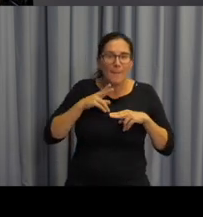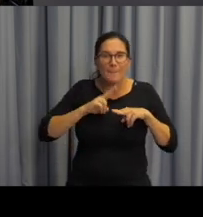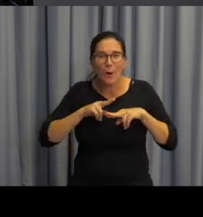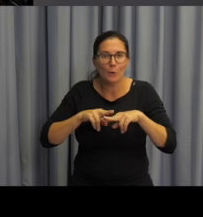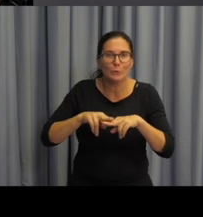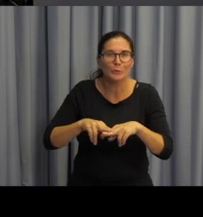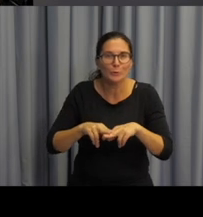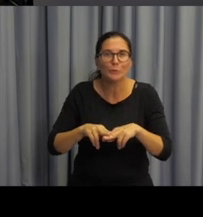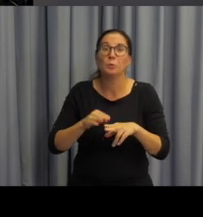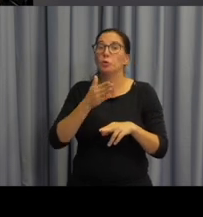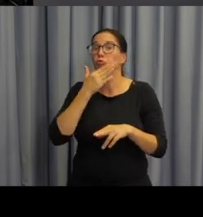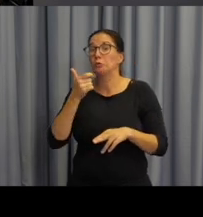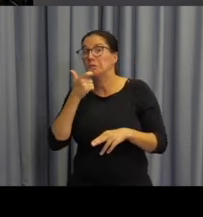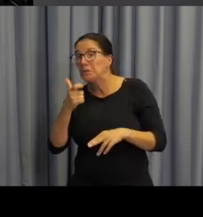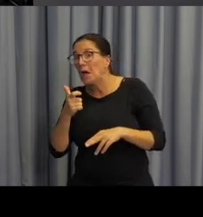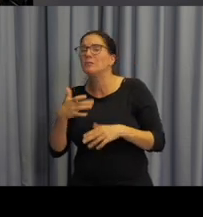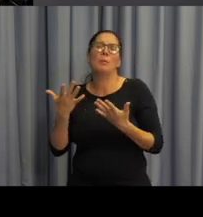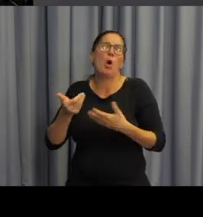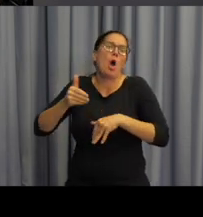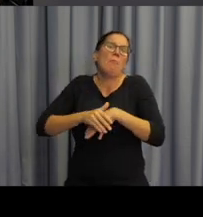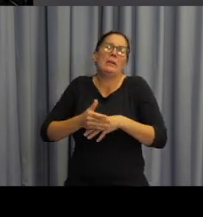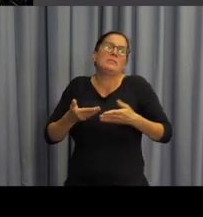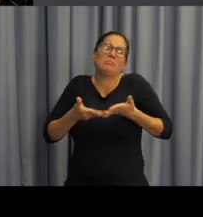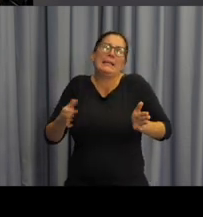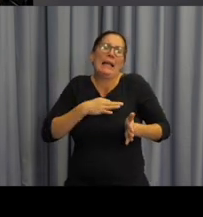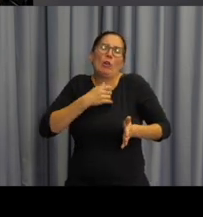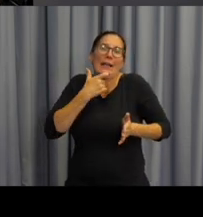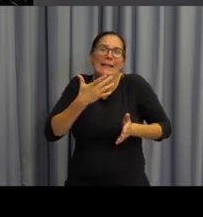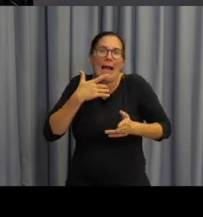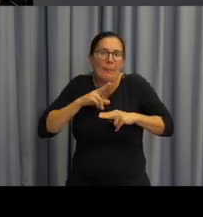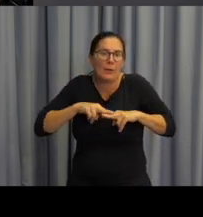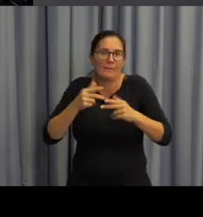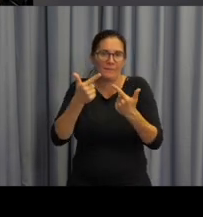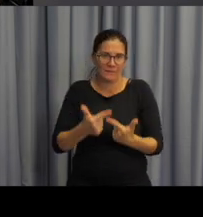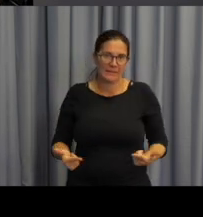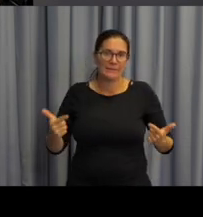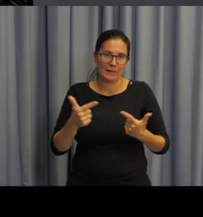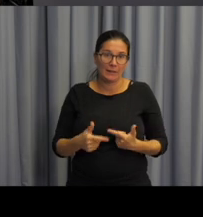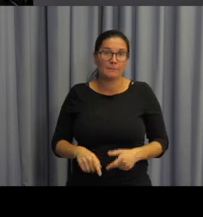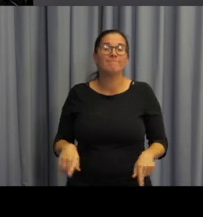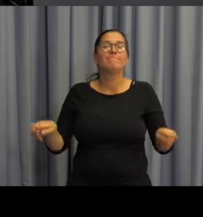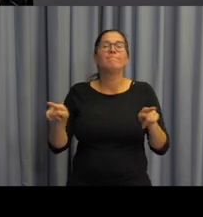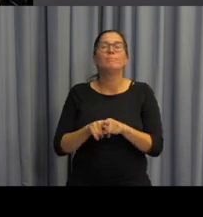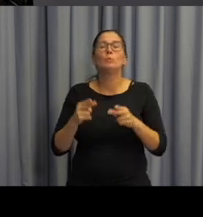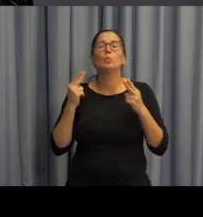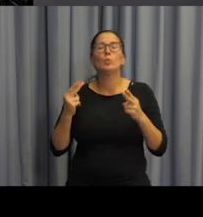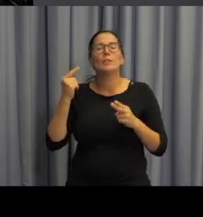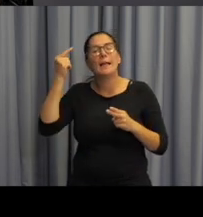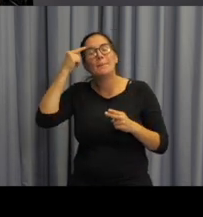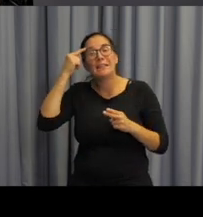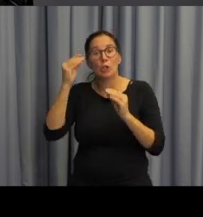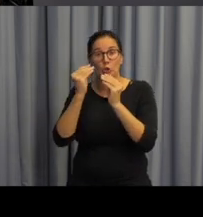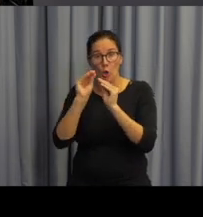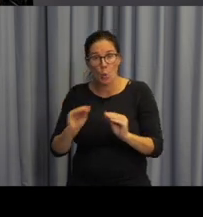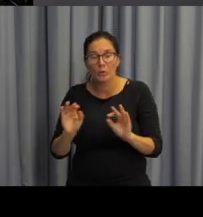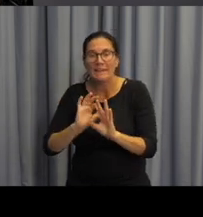jak češtinu nebo vůbec jazyk vykládáme. Důležité je také to vyučování orientovat prakticky,